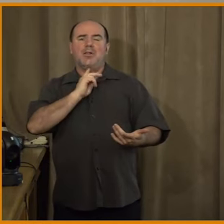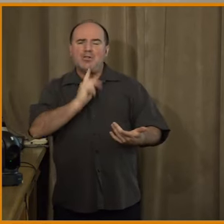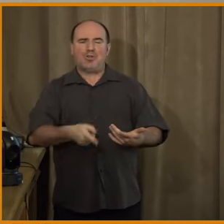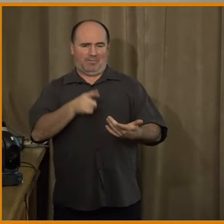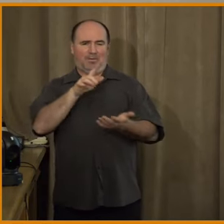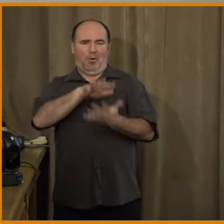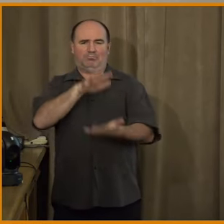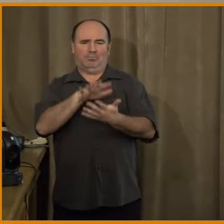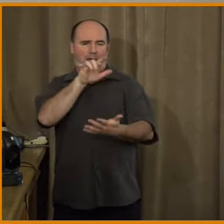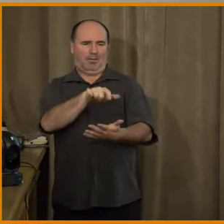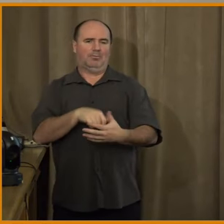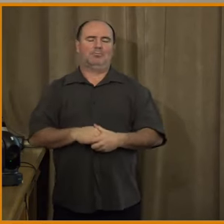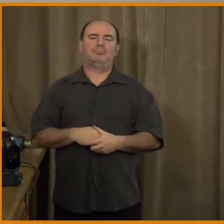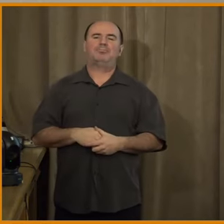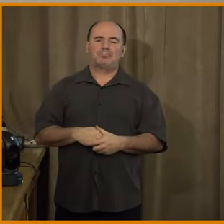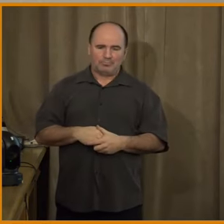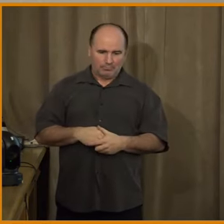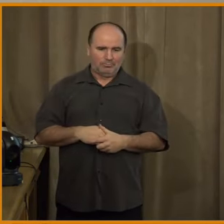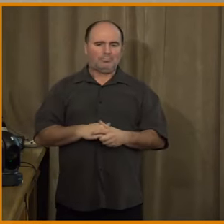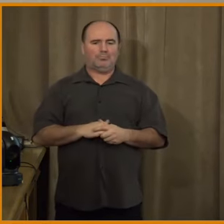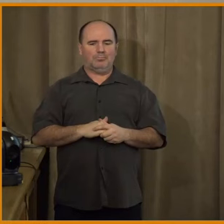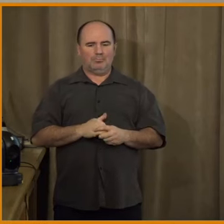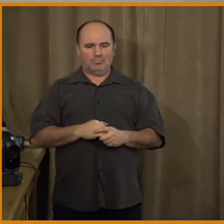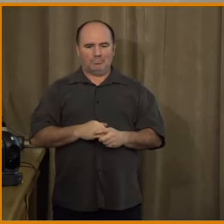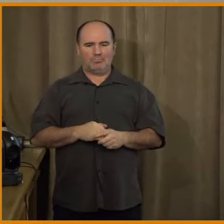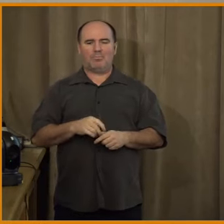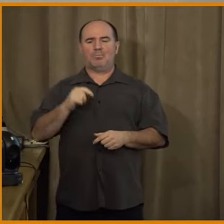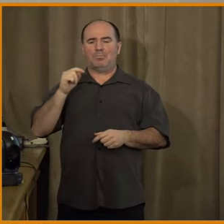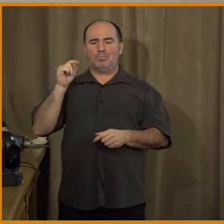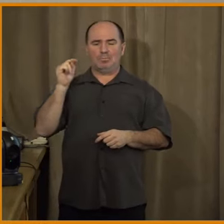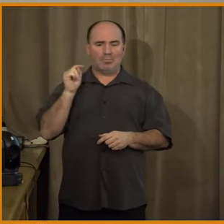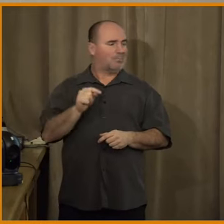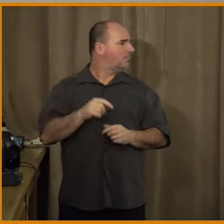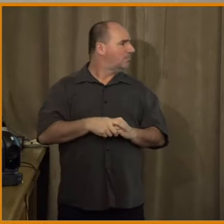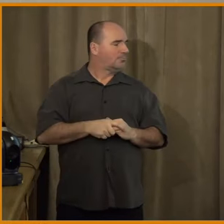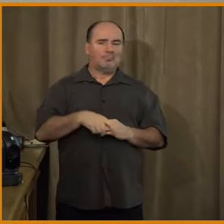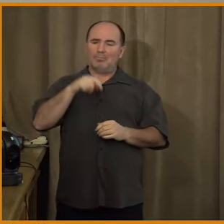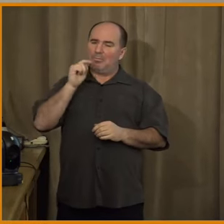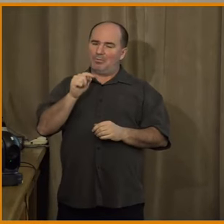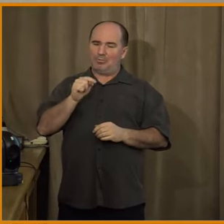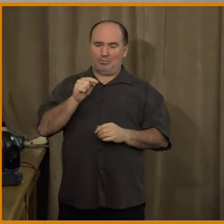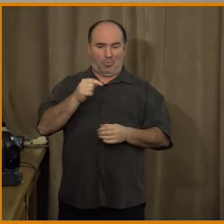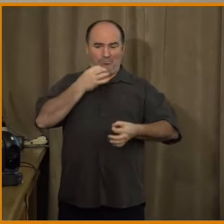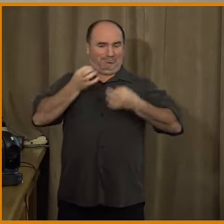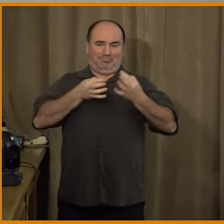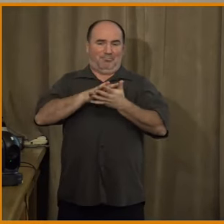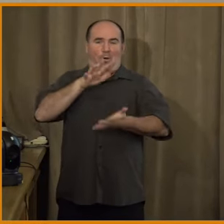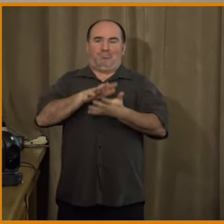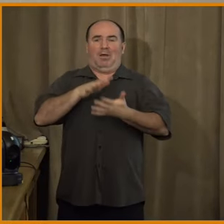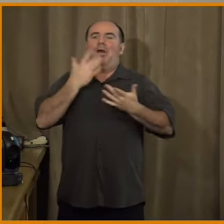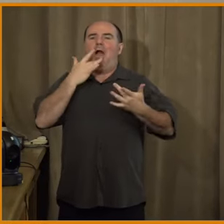že teda jste sdílili dezinformace a varování o tom, co tomu uživateli může přinést. To je ten